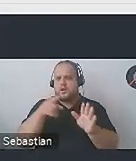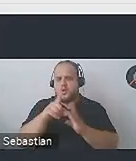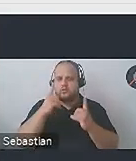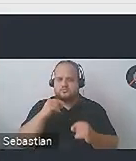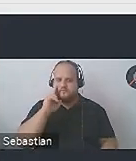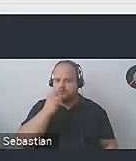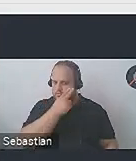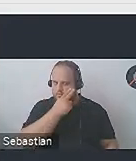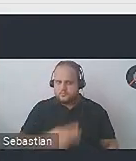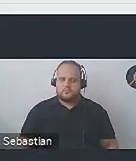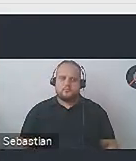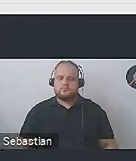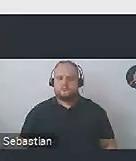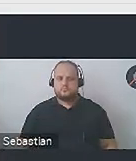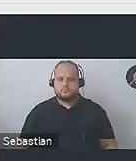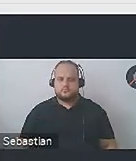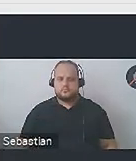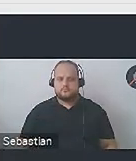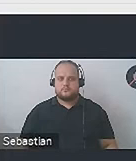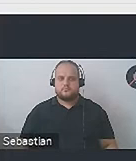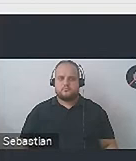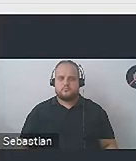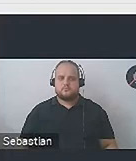To jest ich główny sposób używania komputera.